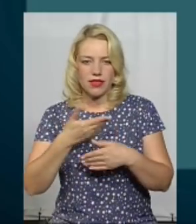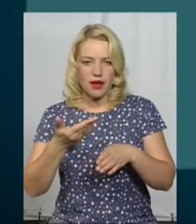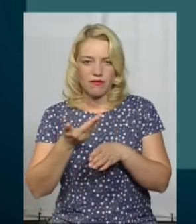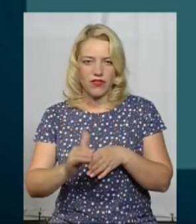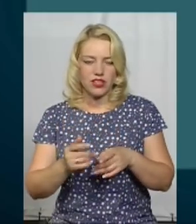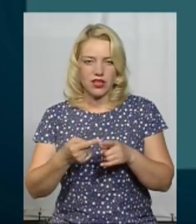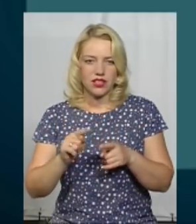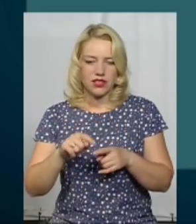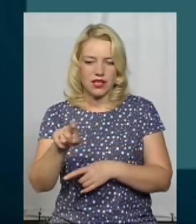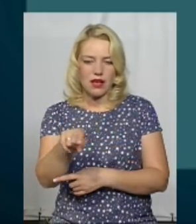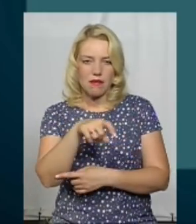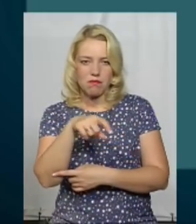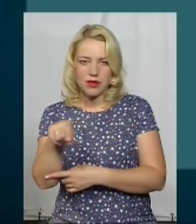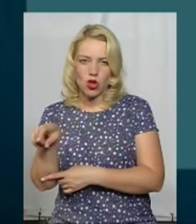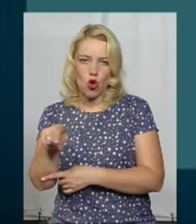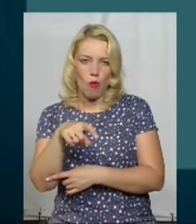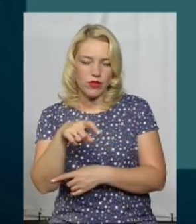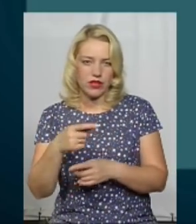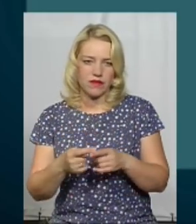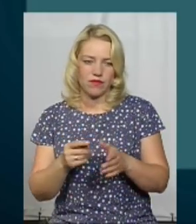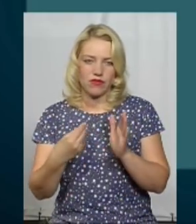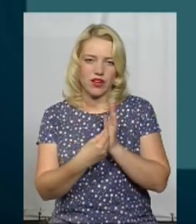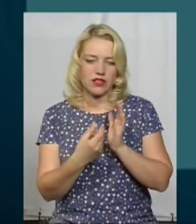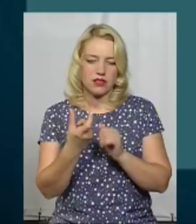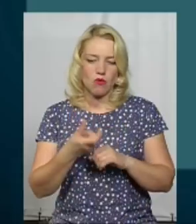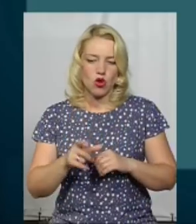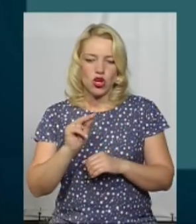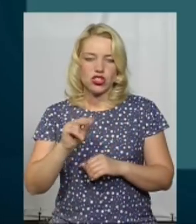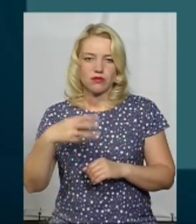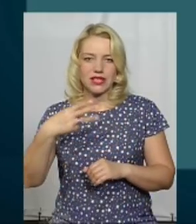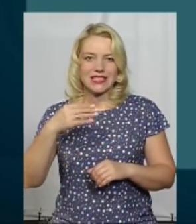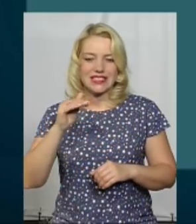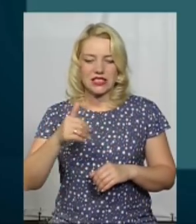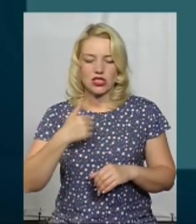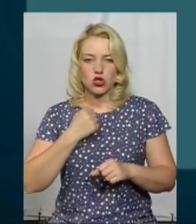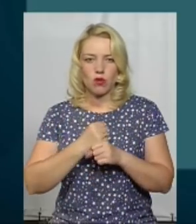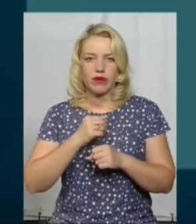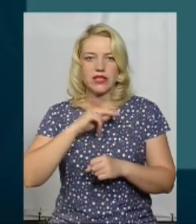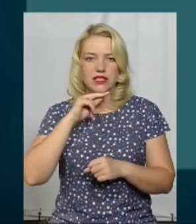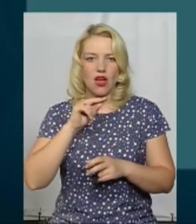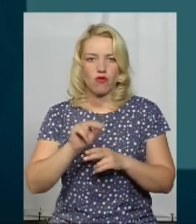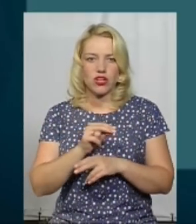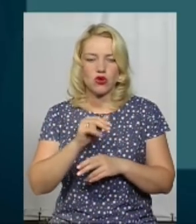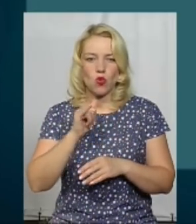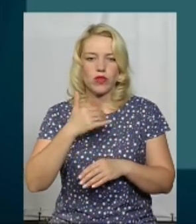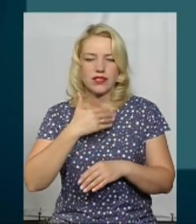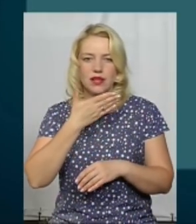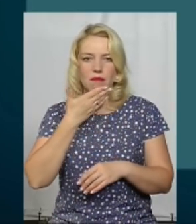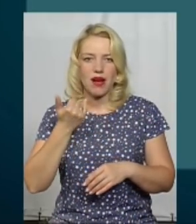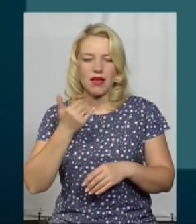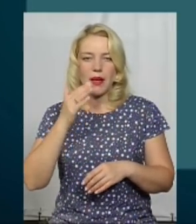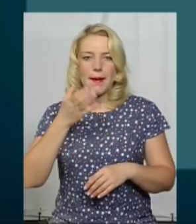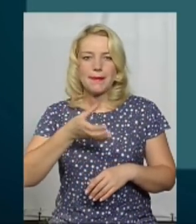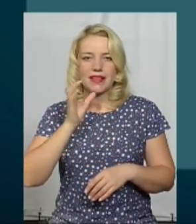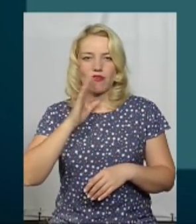цей підйомник. Вартість його більше 30 тисяч. Нам зробили заваження, що в нас немає питьєвої води. У нас на